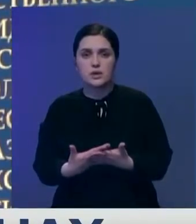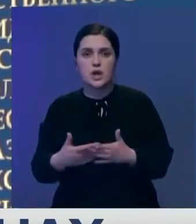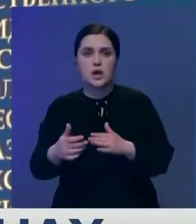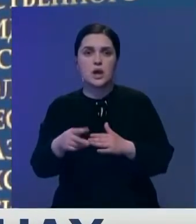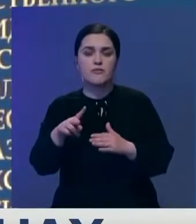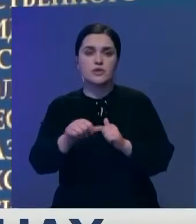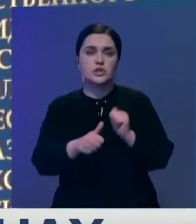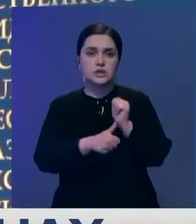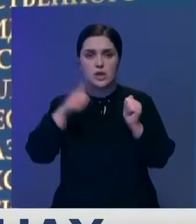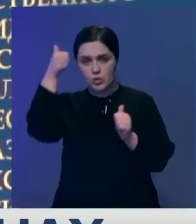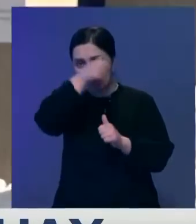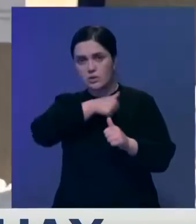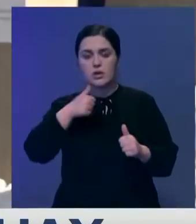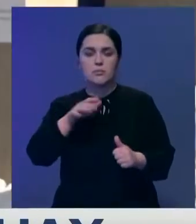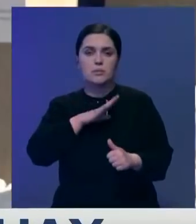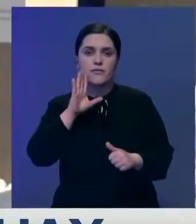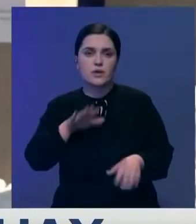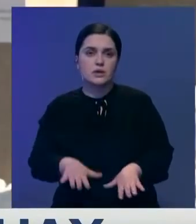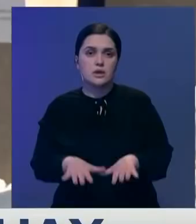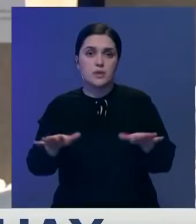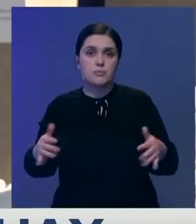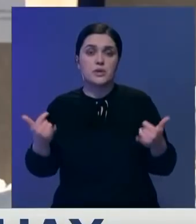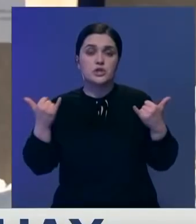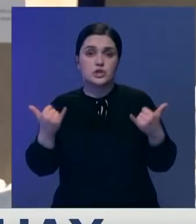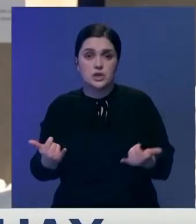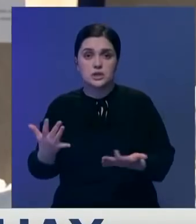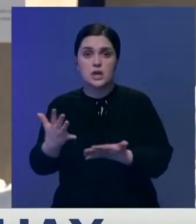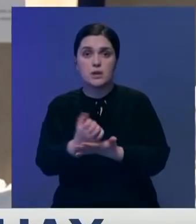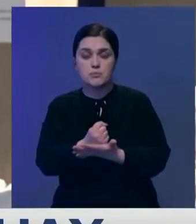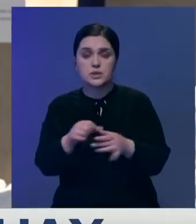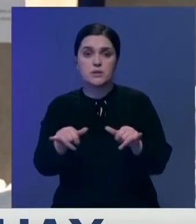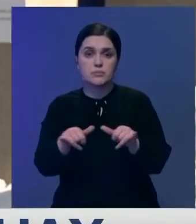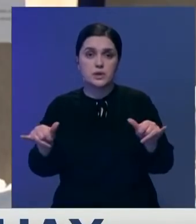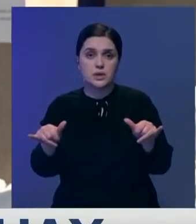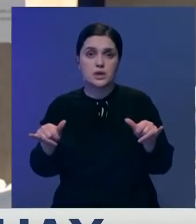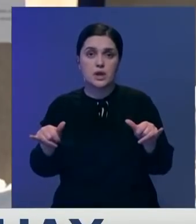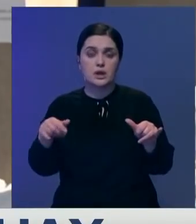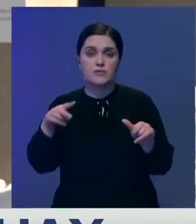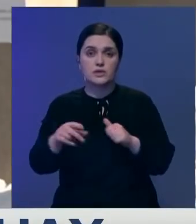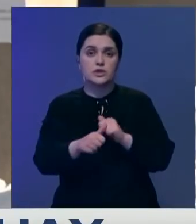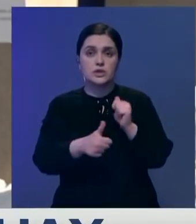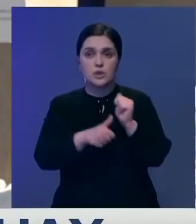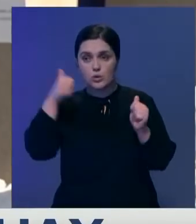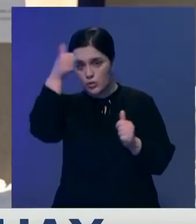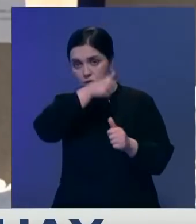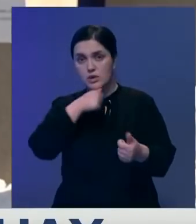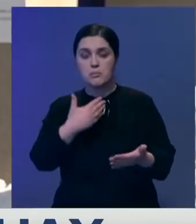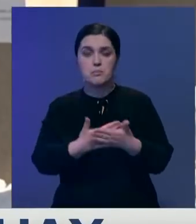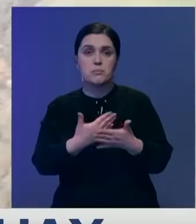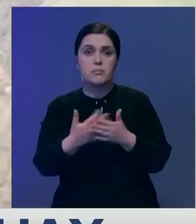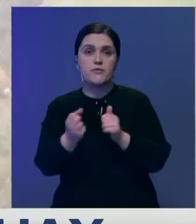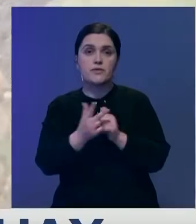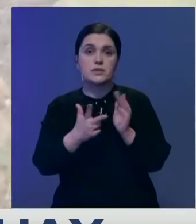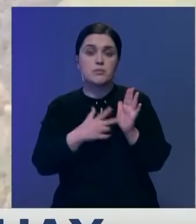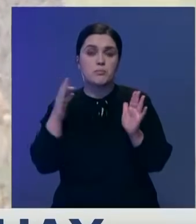году, когда был большой разлив. Сейчас снегозапасы даже превышают в 2016 год где-то на 18%.